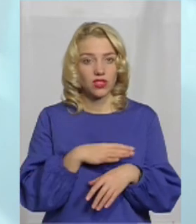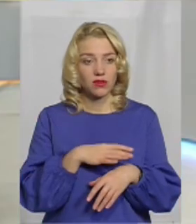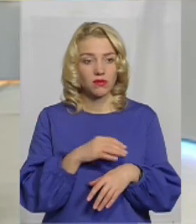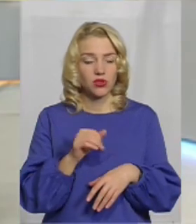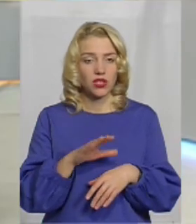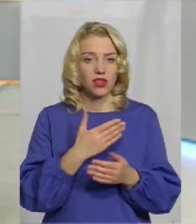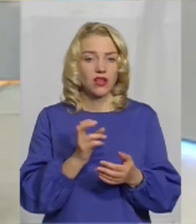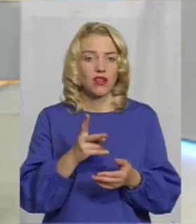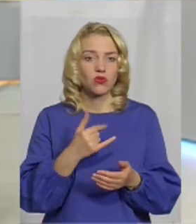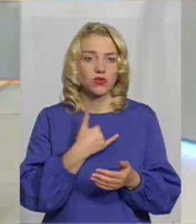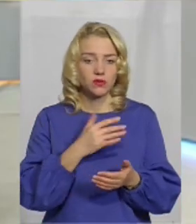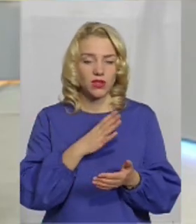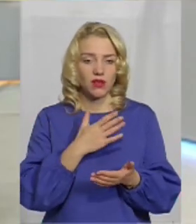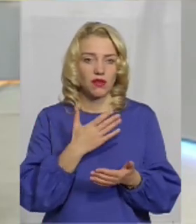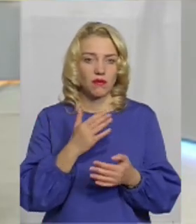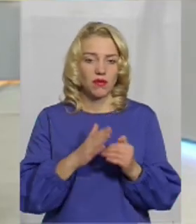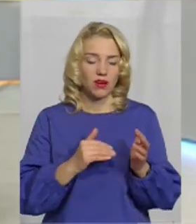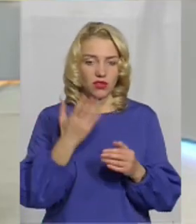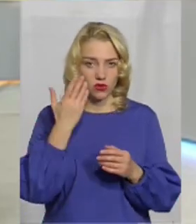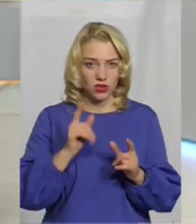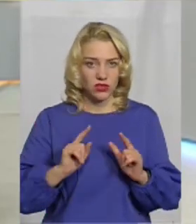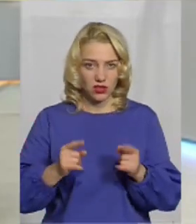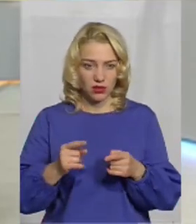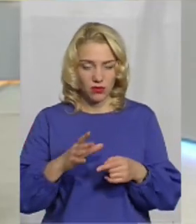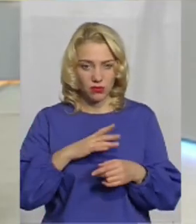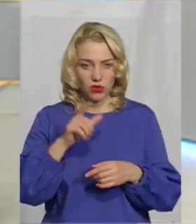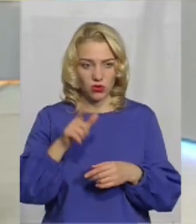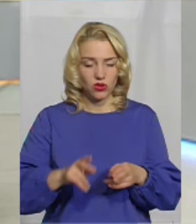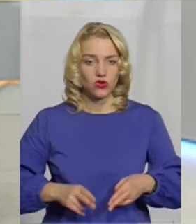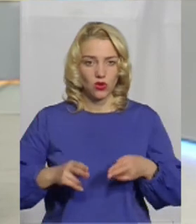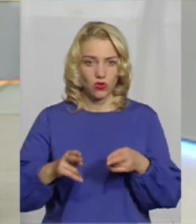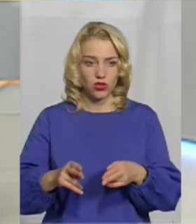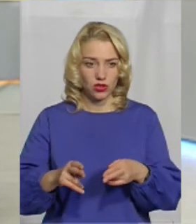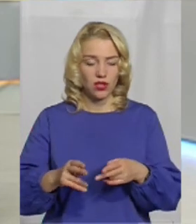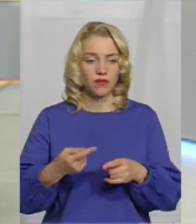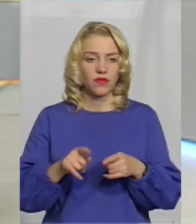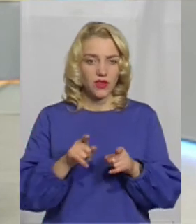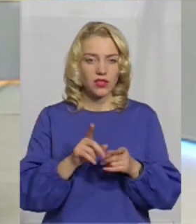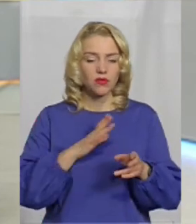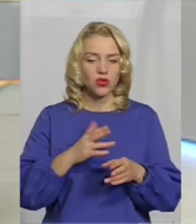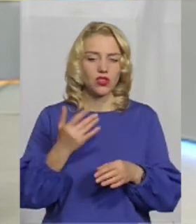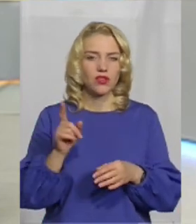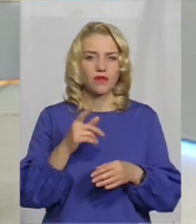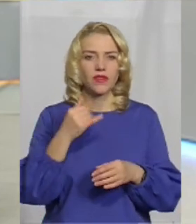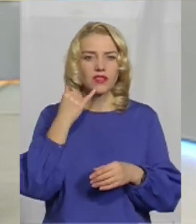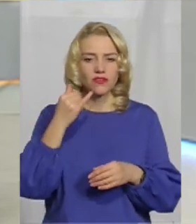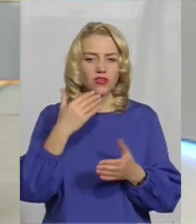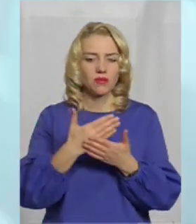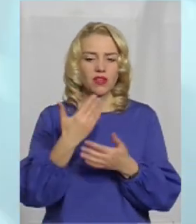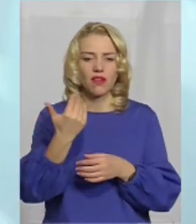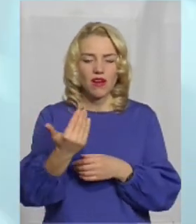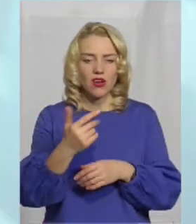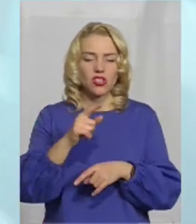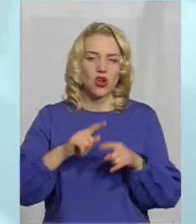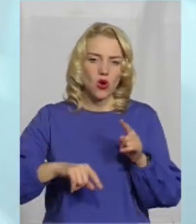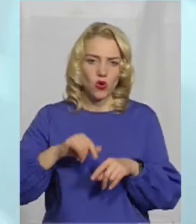практика, наприклад, коли затримали злодія, там була низка злочинів, от якраз такого от плану, що ваш родич у поліції чи в лікарні,